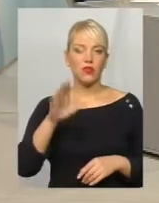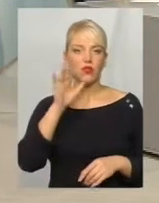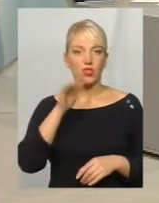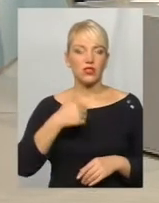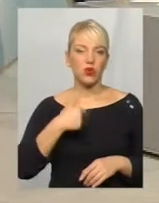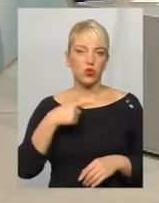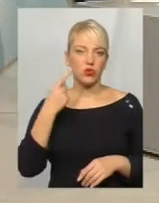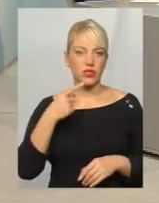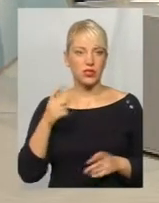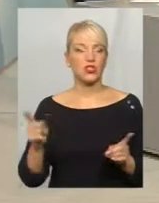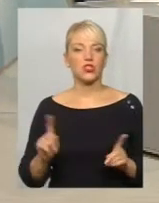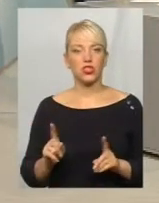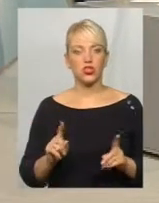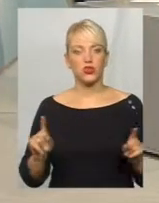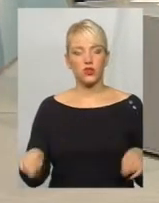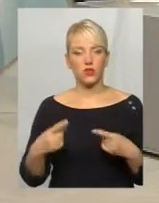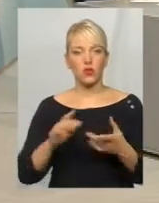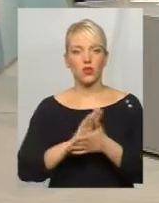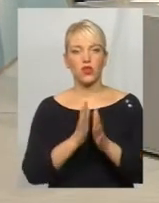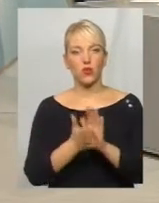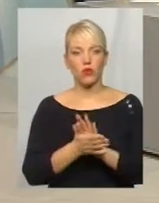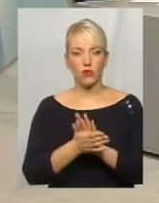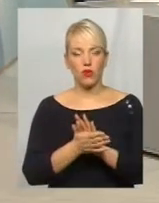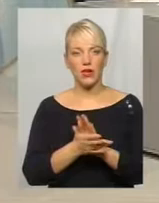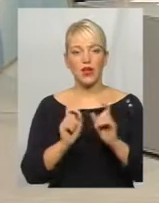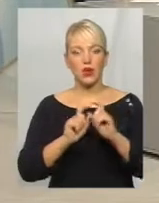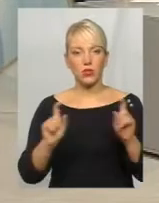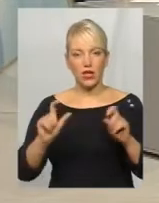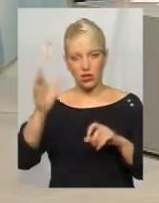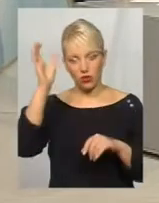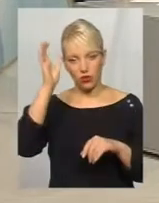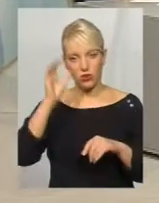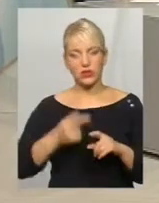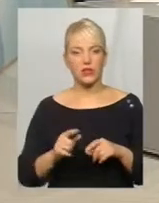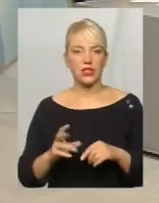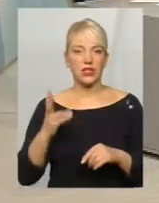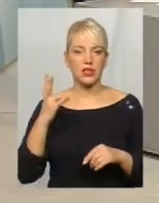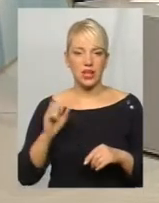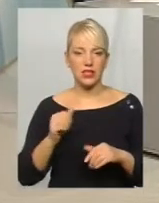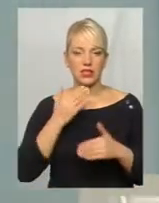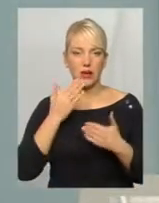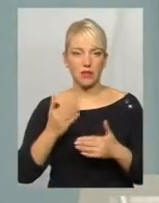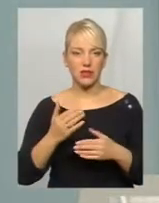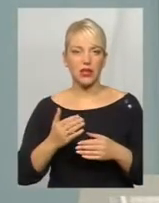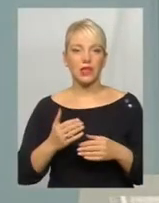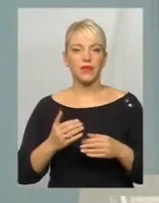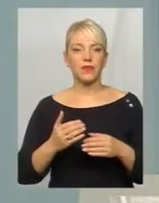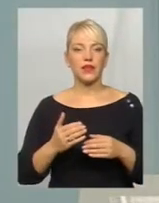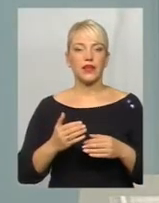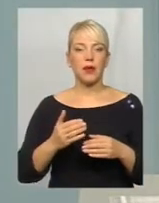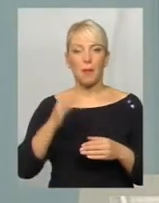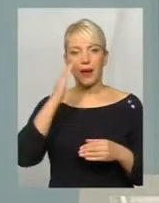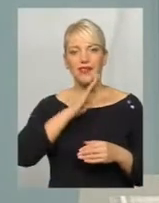хочу зазначити, що створюються умови у закладах освіти, знову ж таки, на запит батьків, відповідно до їх заяви,